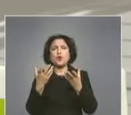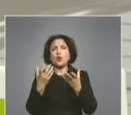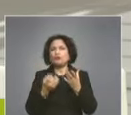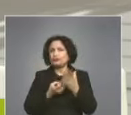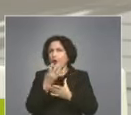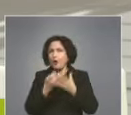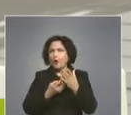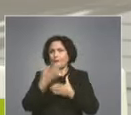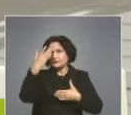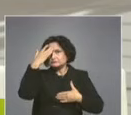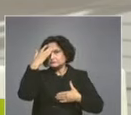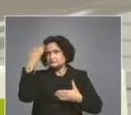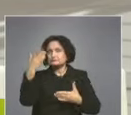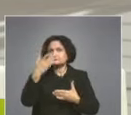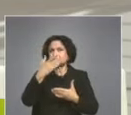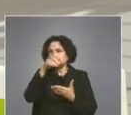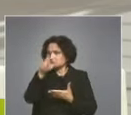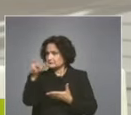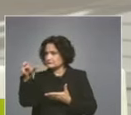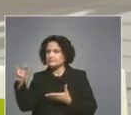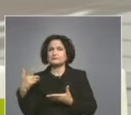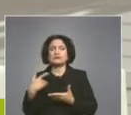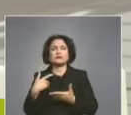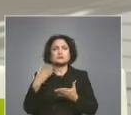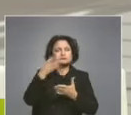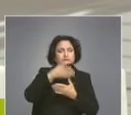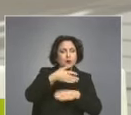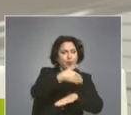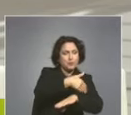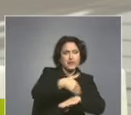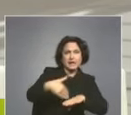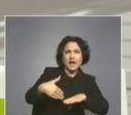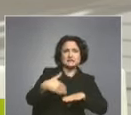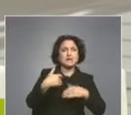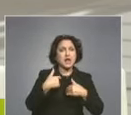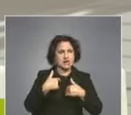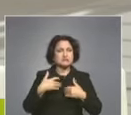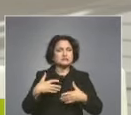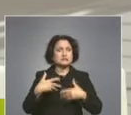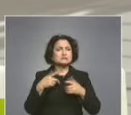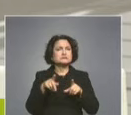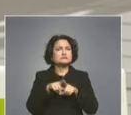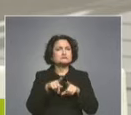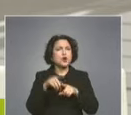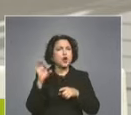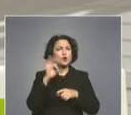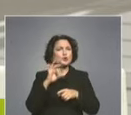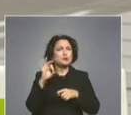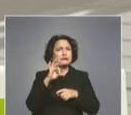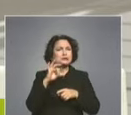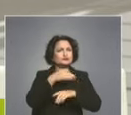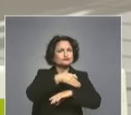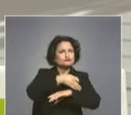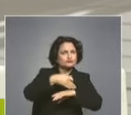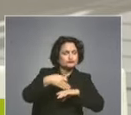има, нещо интересно по тях. Същото карахме на операции, понеже карах стаж и в ортопедична клиника, в абсолютно